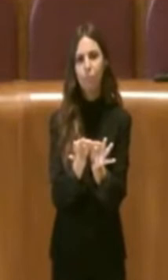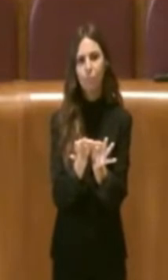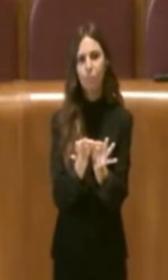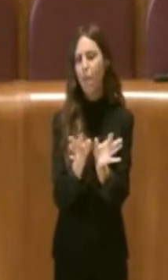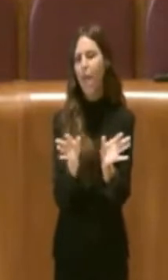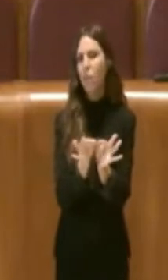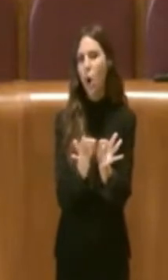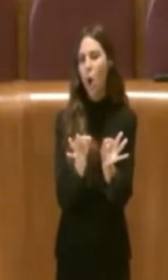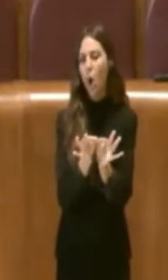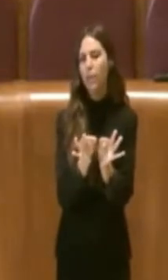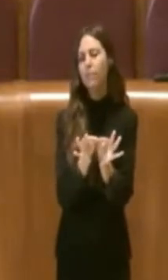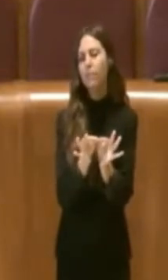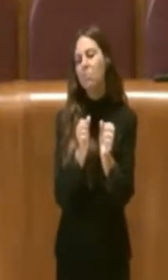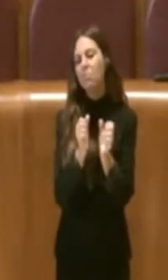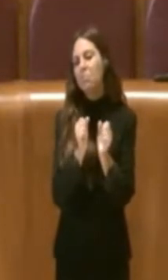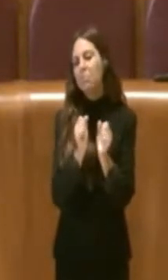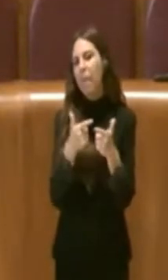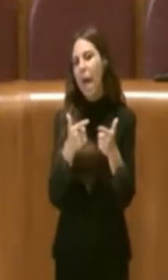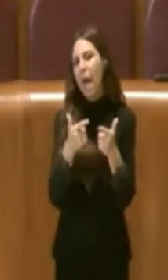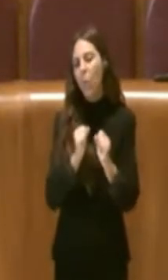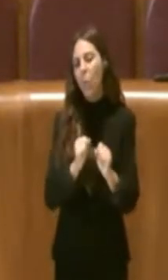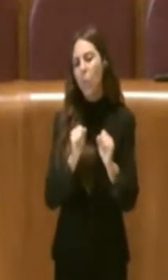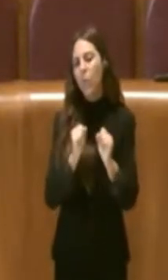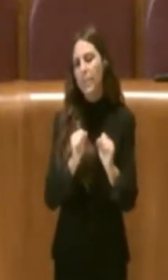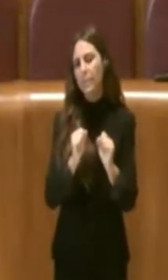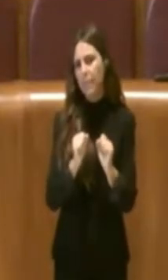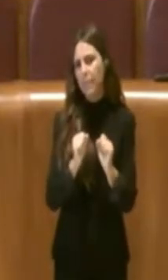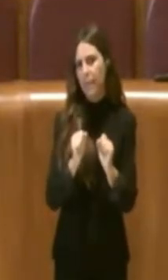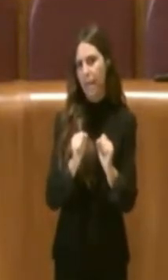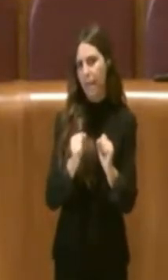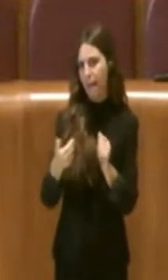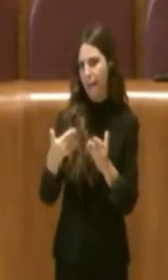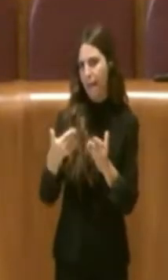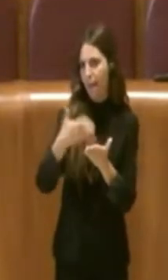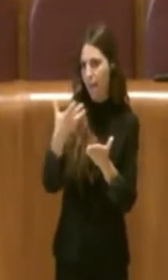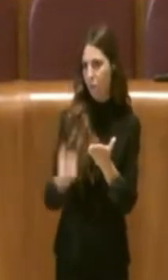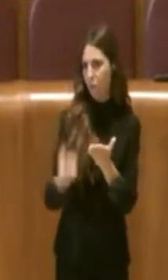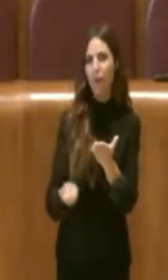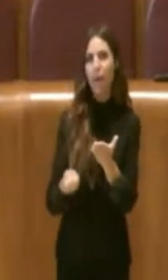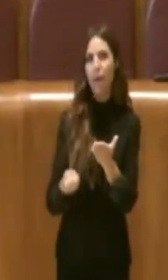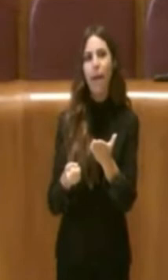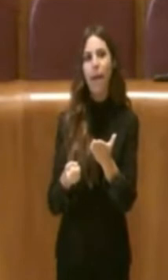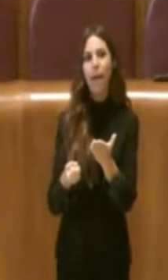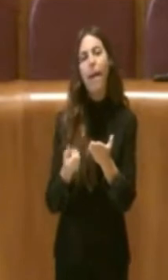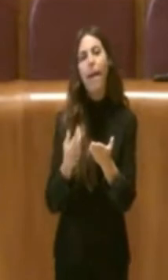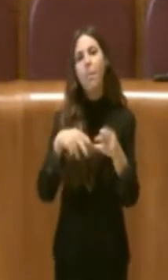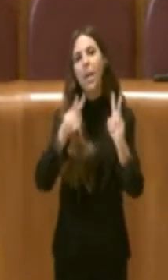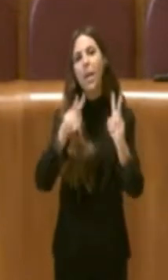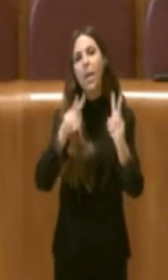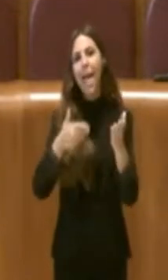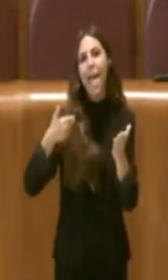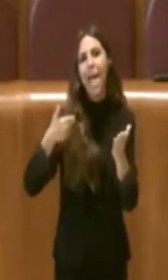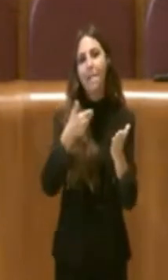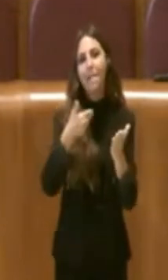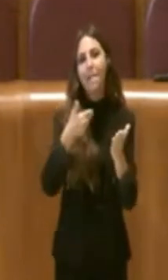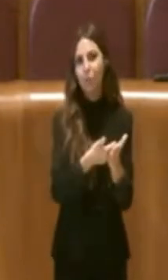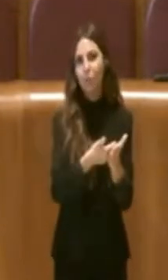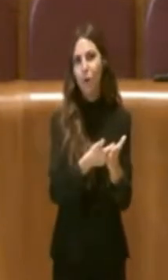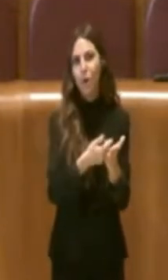sul dare seguito a quanto richiesto ed è questo quindi il tema della mozione che noi abbiamo